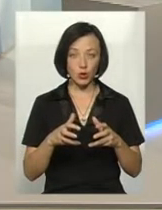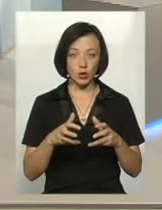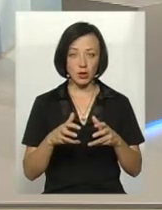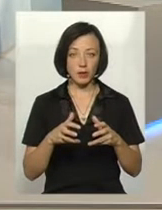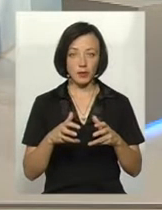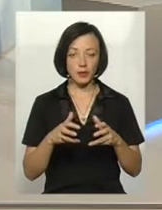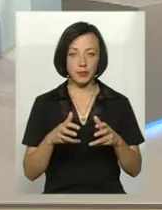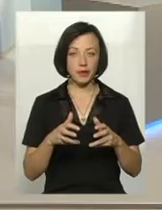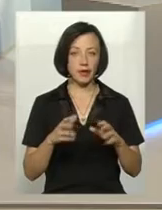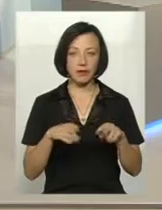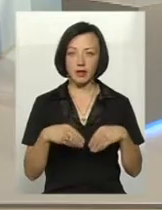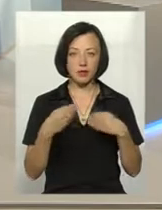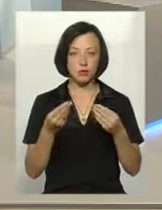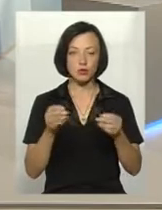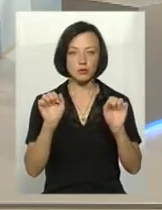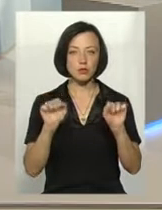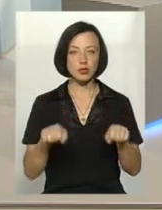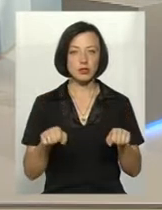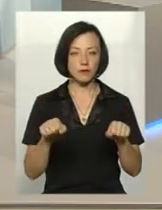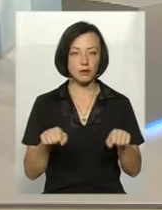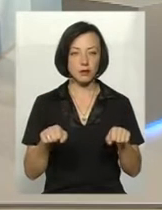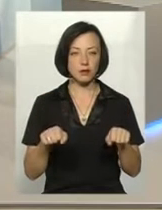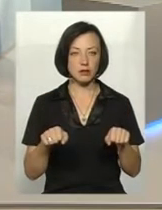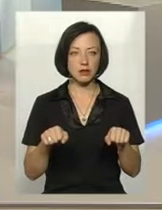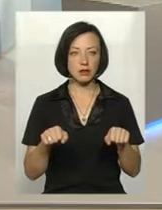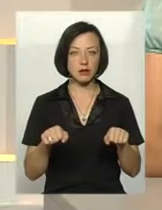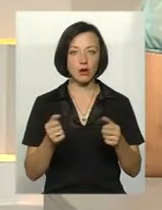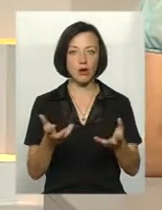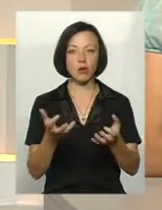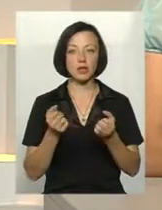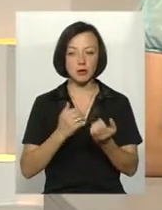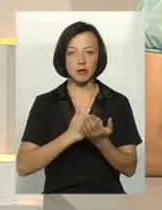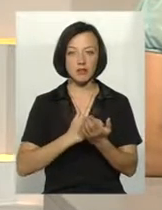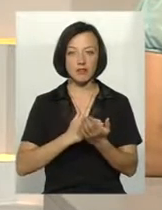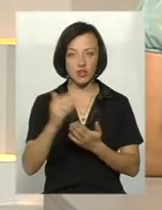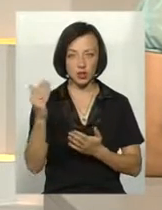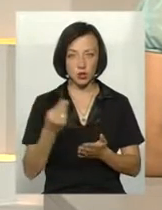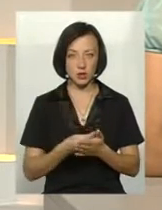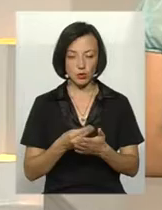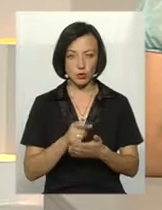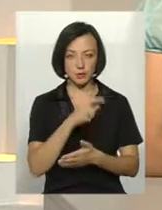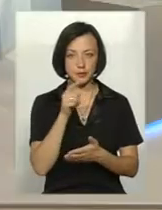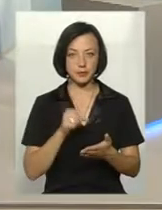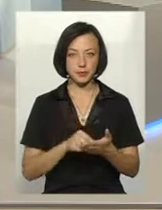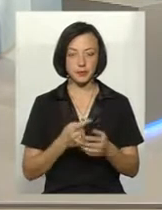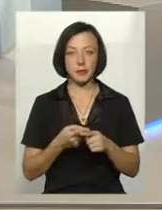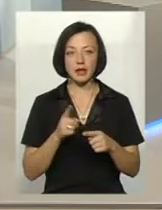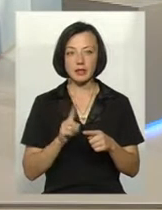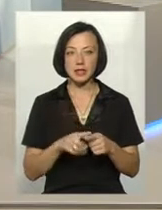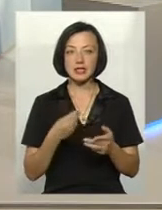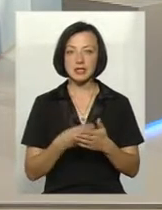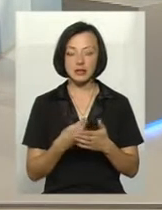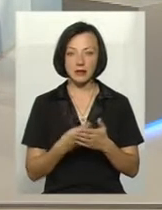не дадуть можливості отримати вищу ціну? Ця ціна, яка